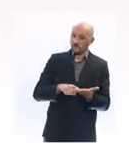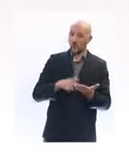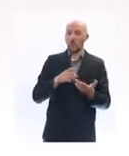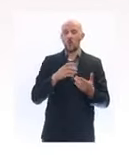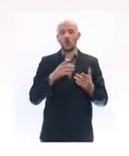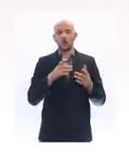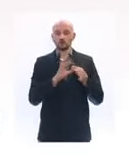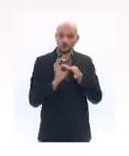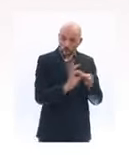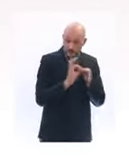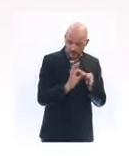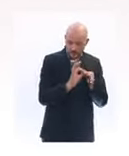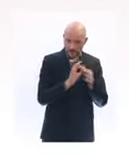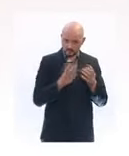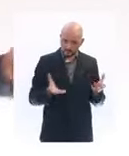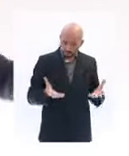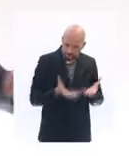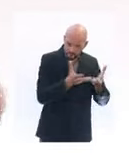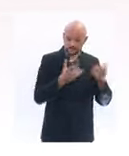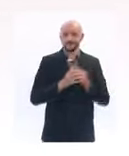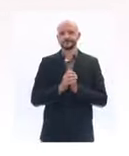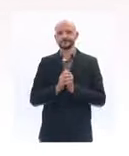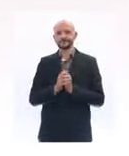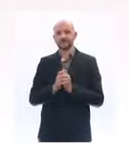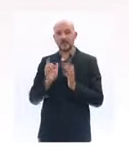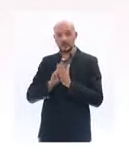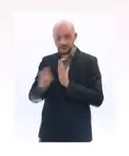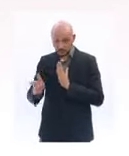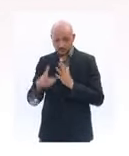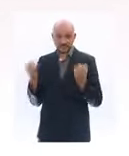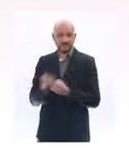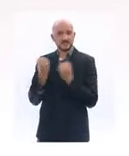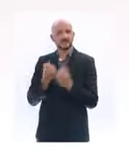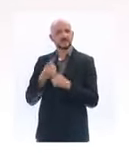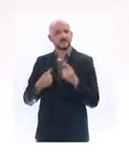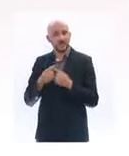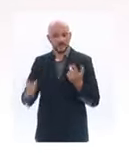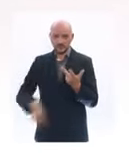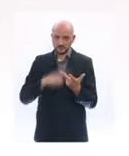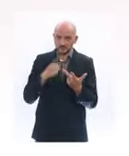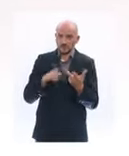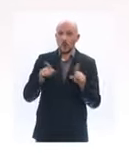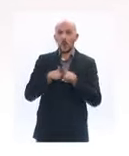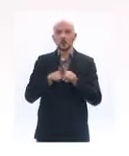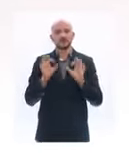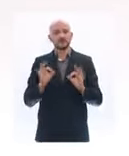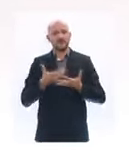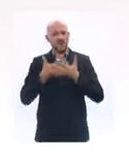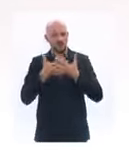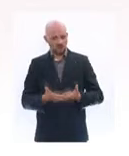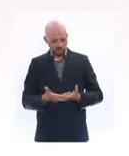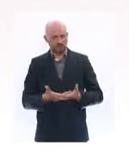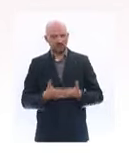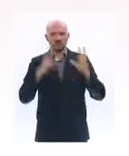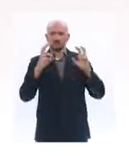les dispositifs d'activité partielle, on vient d'en parler, les exonérations de charges renforcées et les prêts